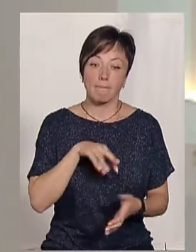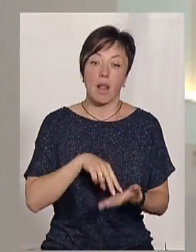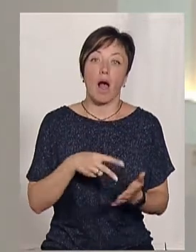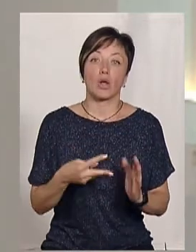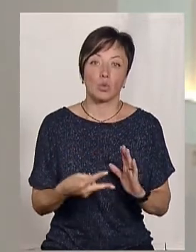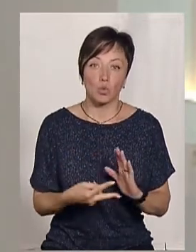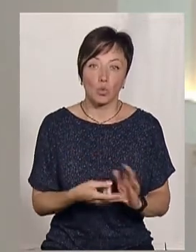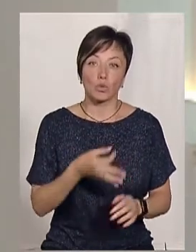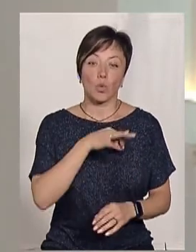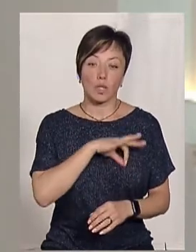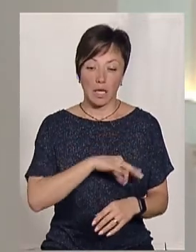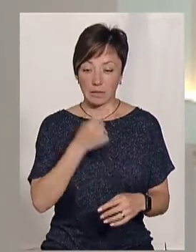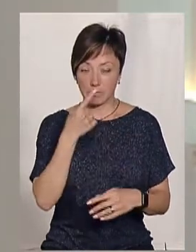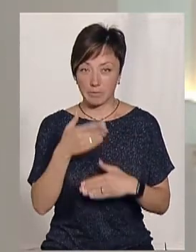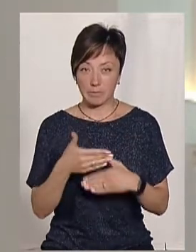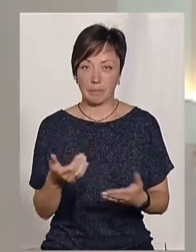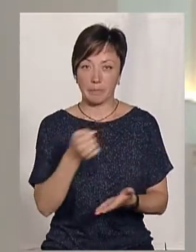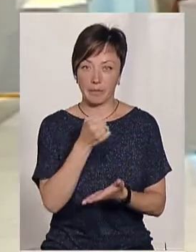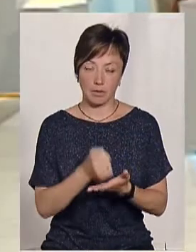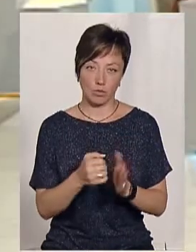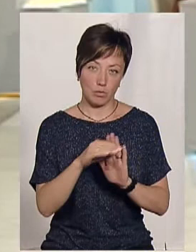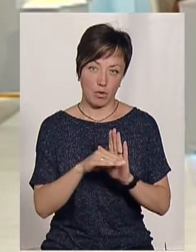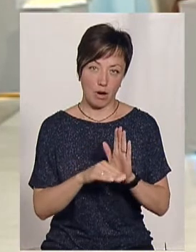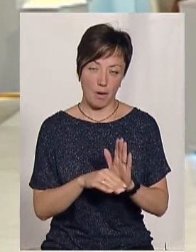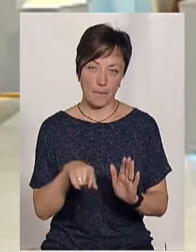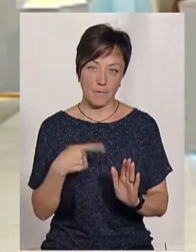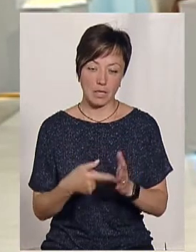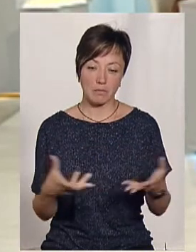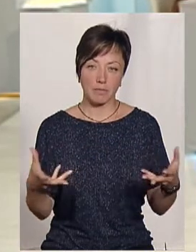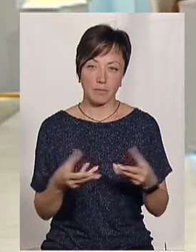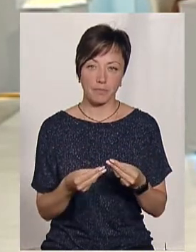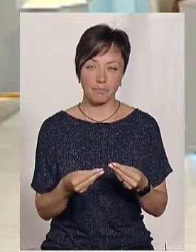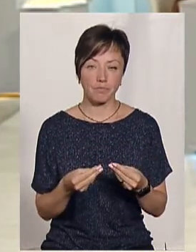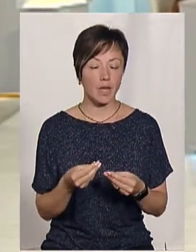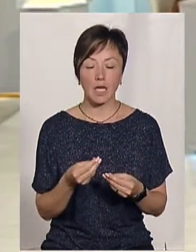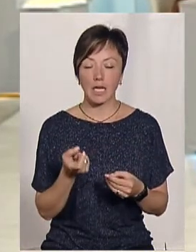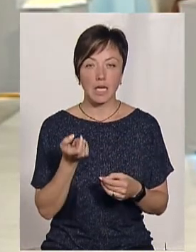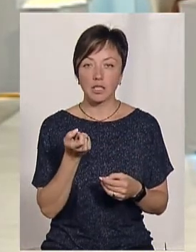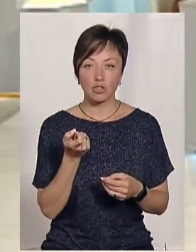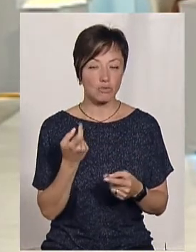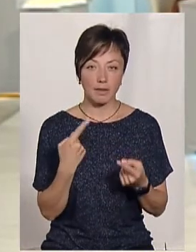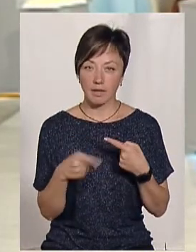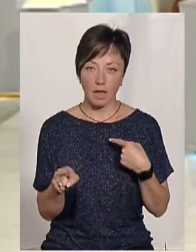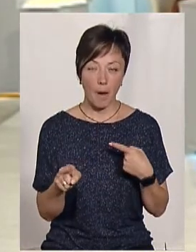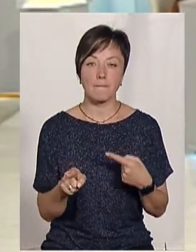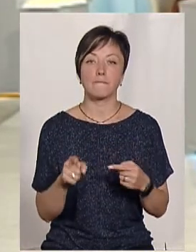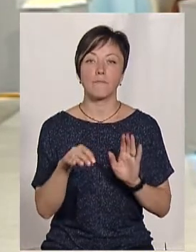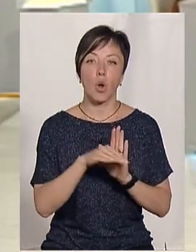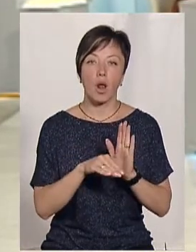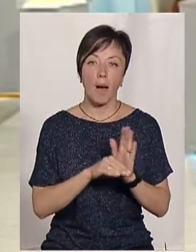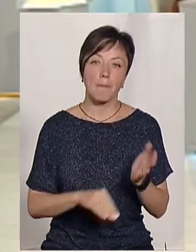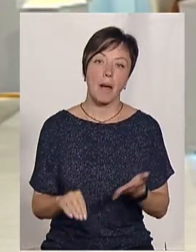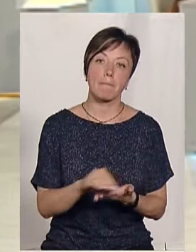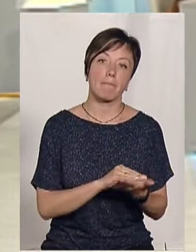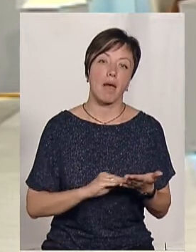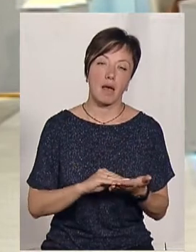скористатися щойно прийнятою програмою співфінансування? Трішечки не так. Програма перезатверджена, якщо говорити